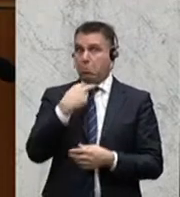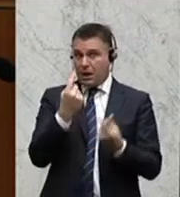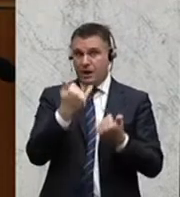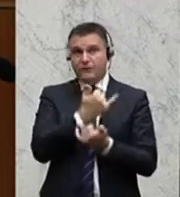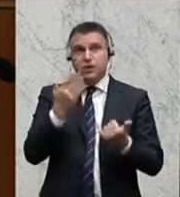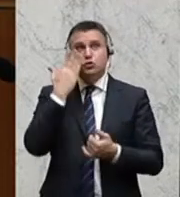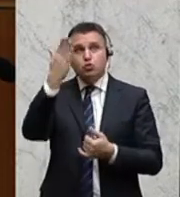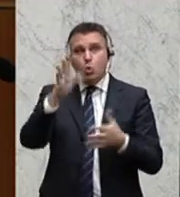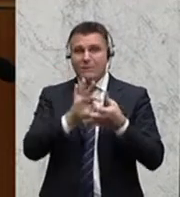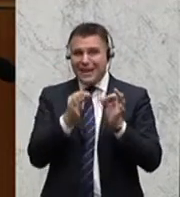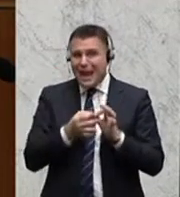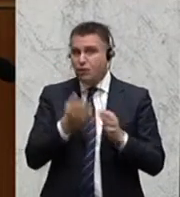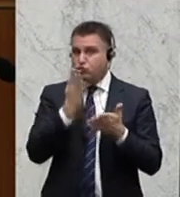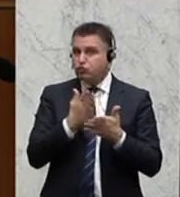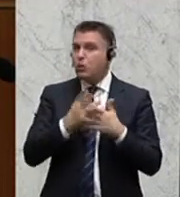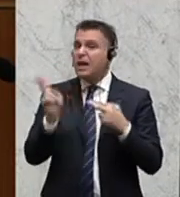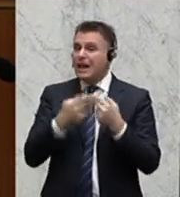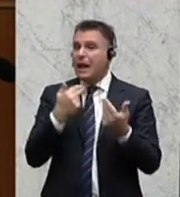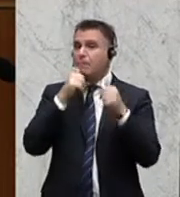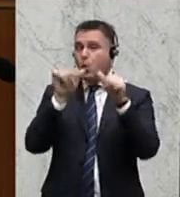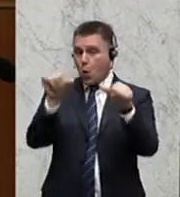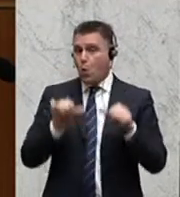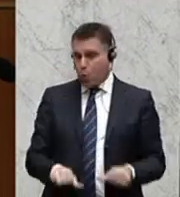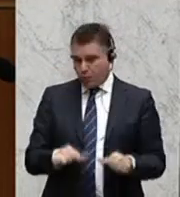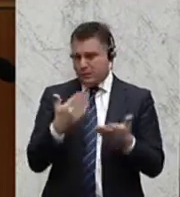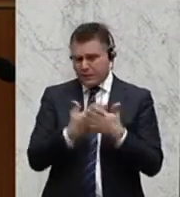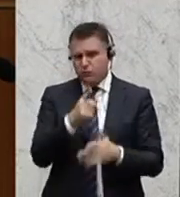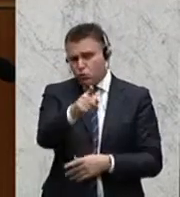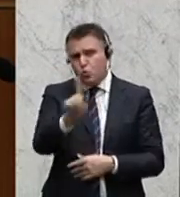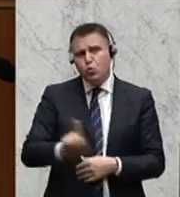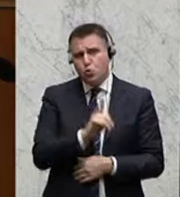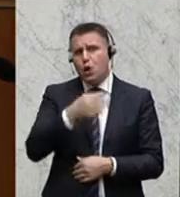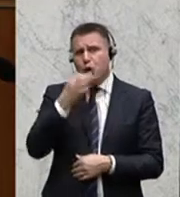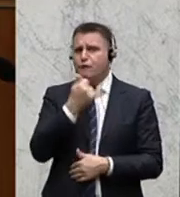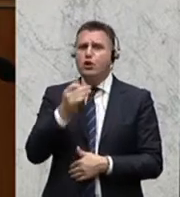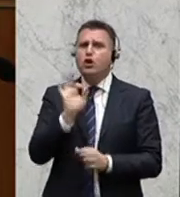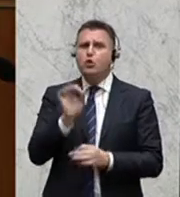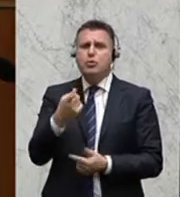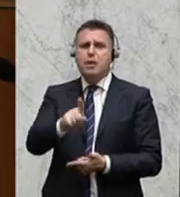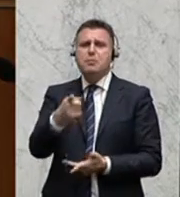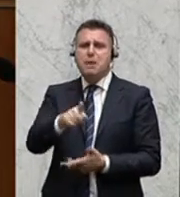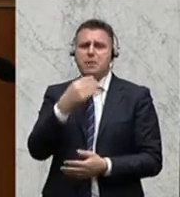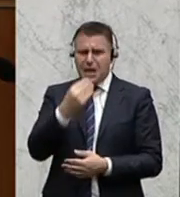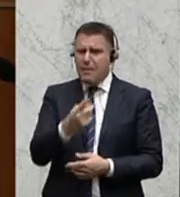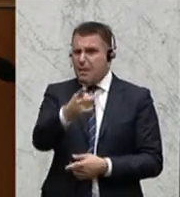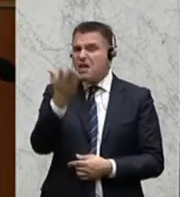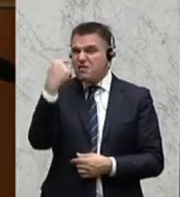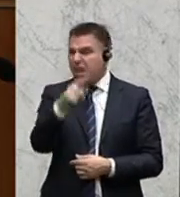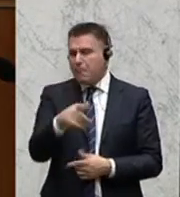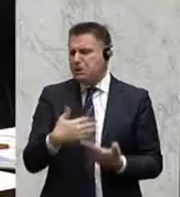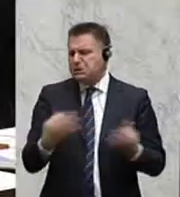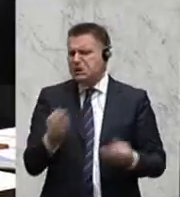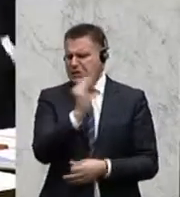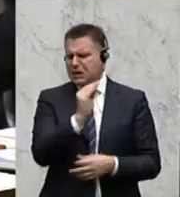weiß, wie es weitergeht, dass Kärnten nahe an der Insolvenz ist. Da ist es wirklich zynisch, wenn Sie hier wirklich gute Ratschläge geben, diese Ratschläge in der Vergangenheit aber auch